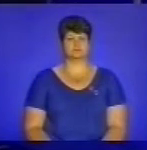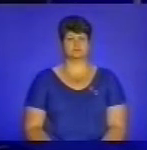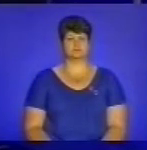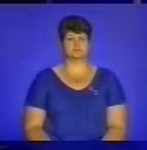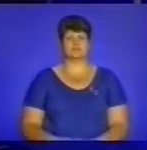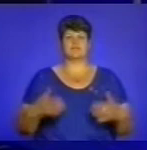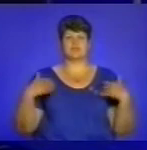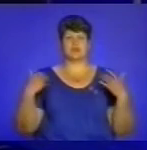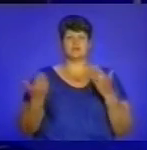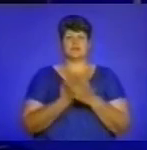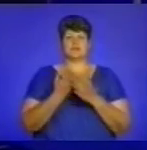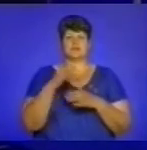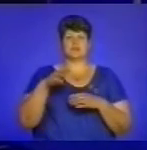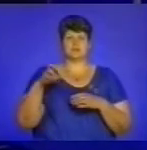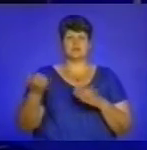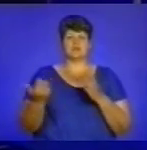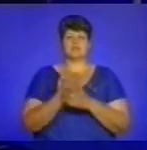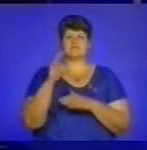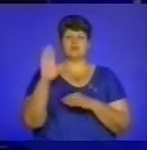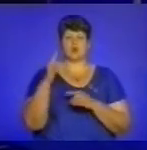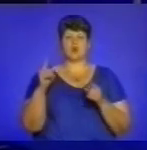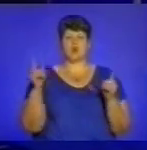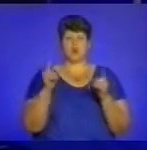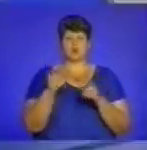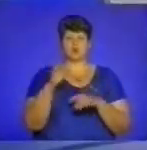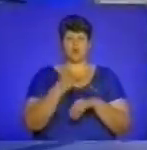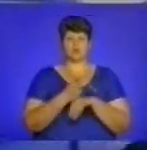Вітаю, Вісті ТТБ з новинами Вівторка. Коротко про головне.